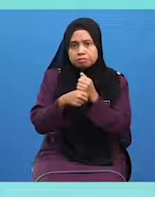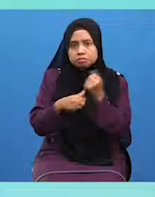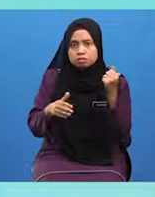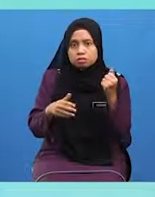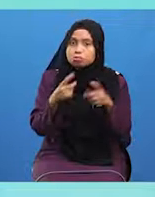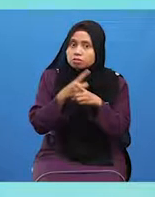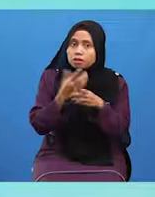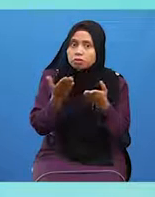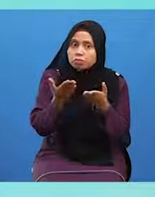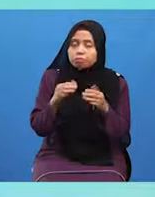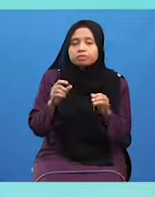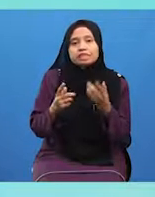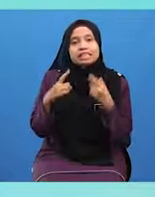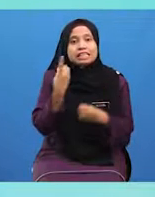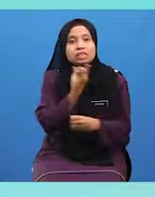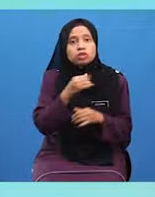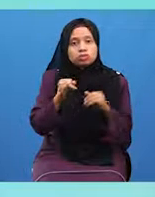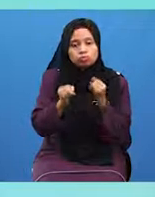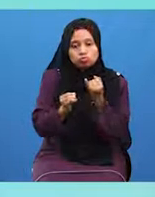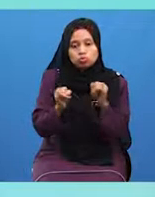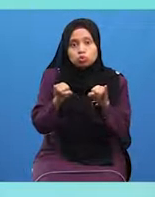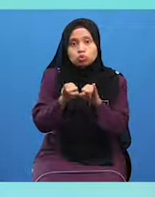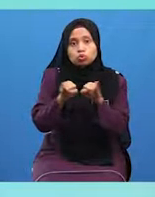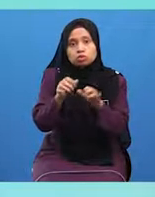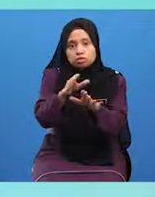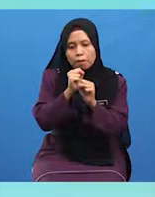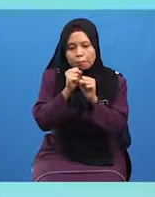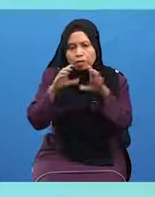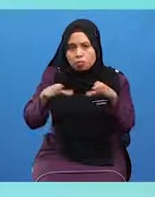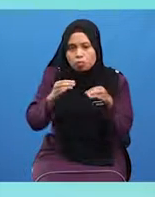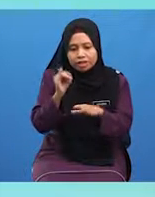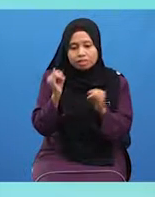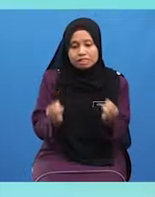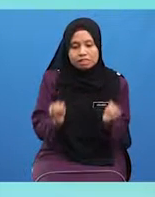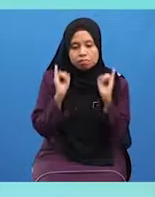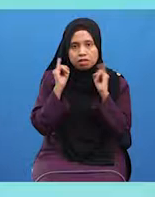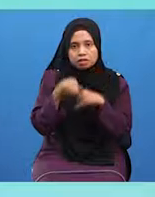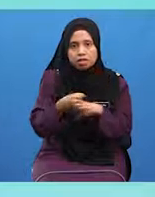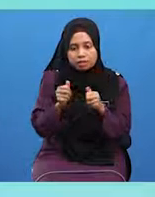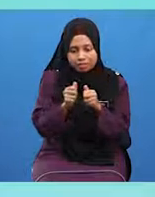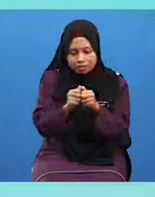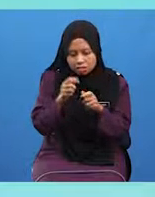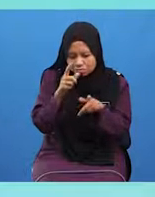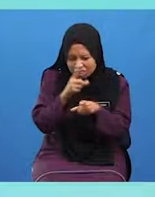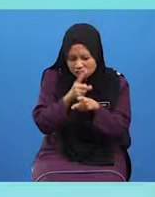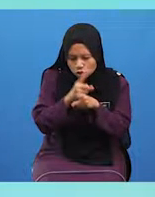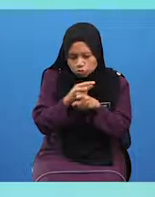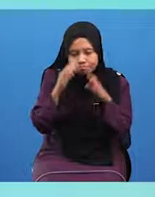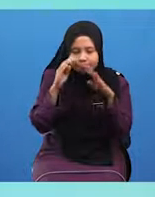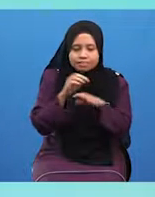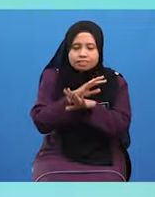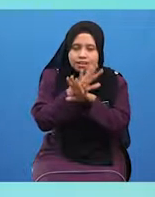Kita juga Dapat Melakukan Ibadah Dengan Husyuk Dua